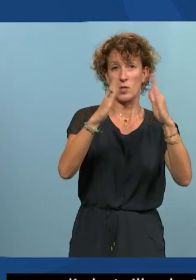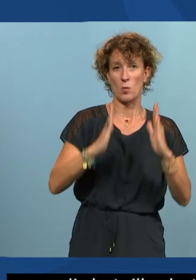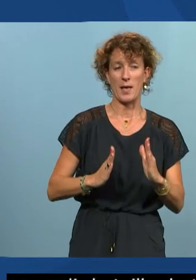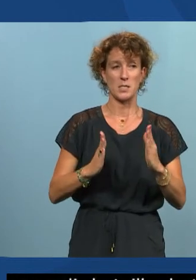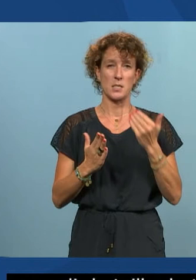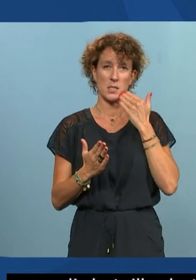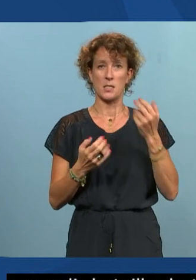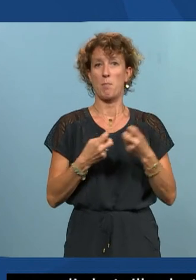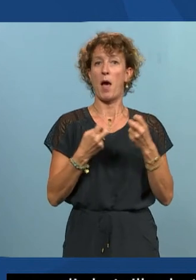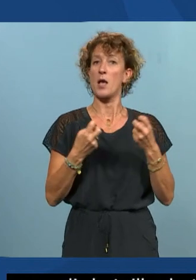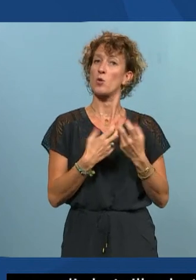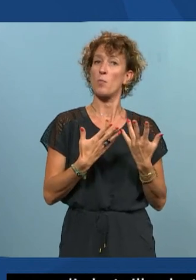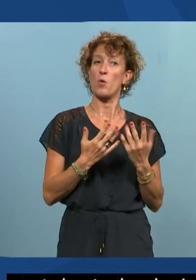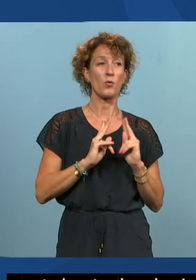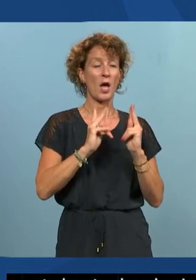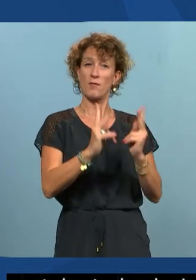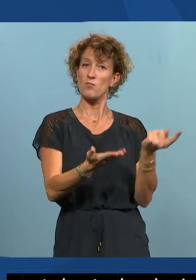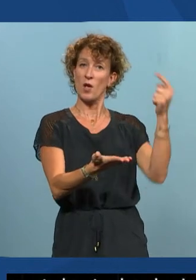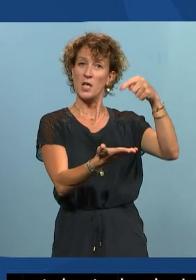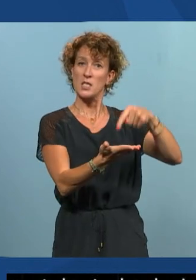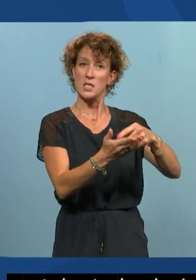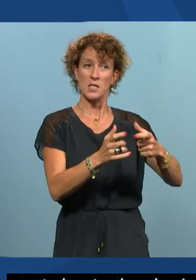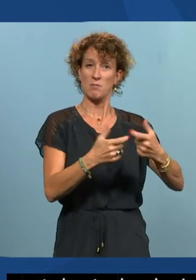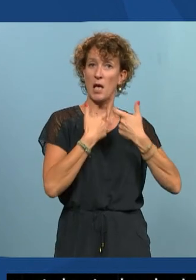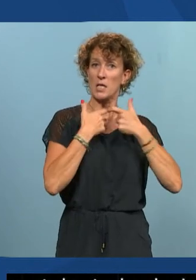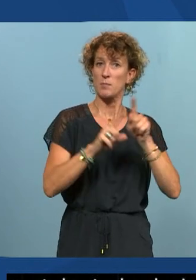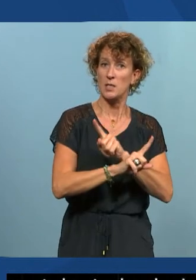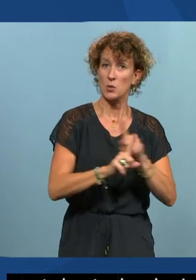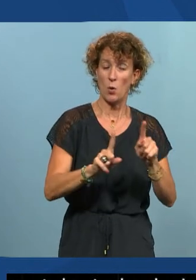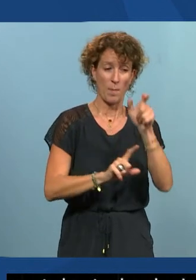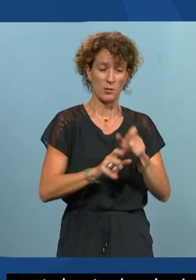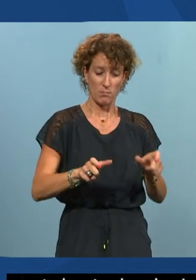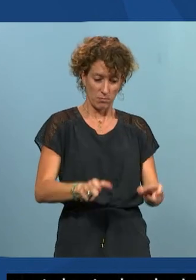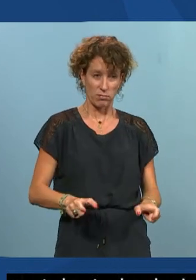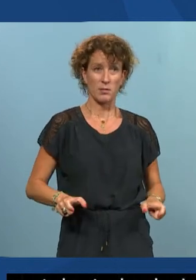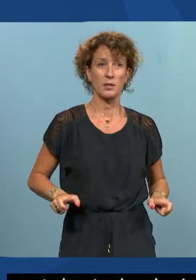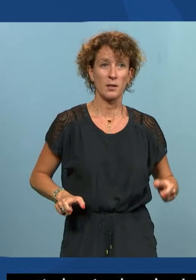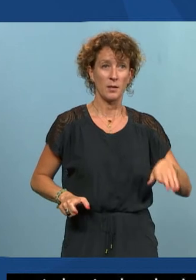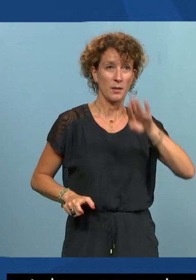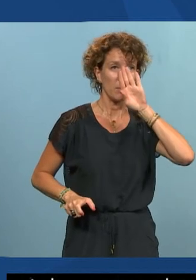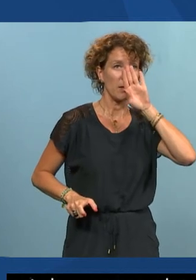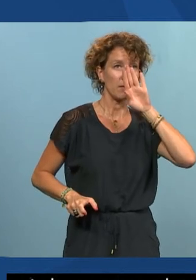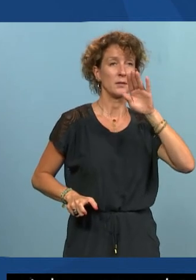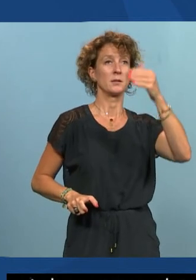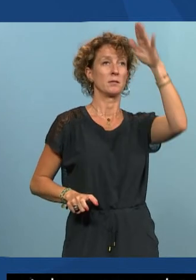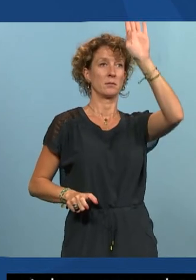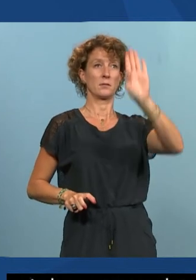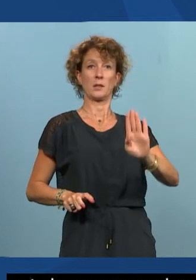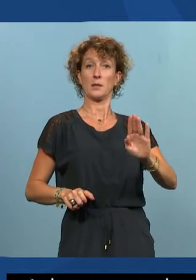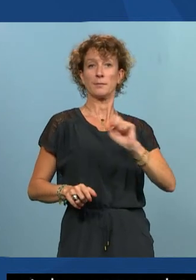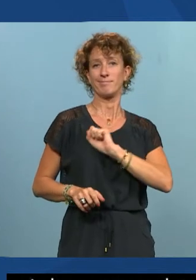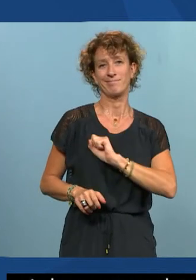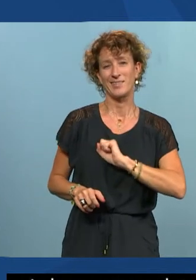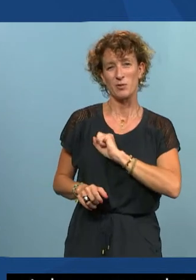on arrive sur un immeuble qui n'est pas accessible avec quelqu'un en fauteuil qui arrive à la porte d'entrée on lui dit désolé l'immeuble n pas accessible